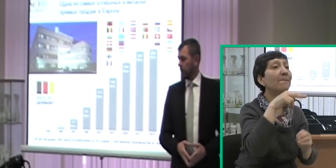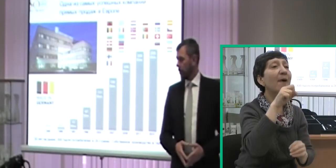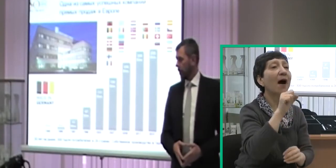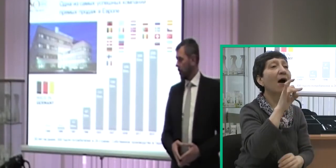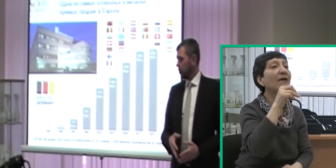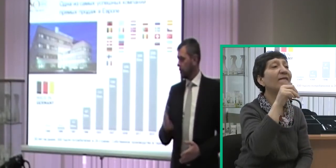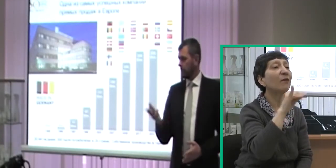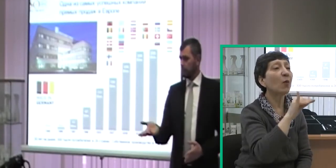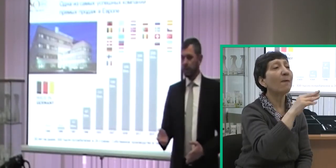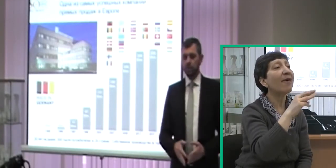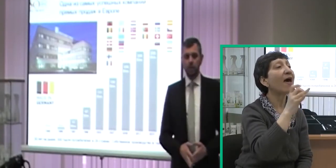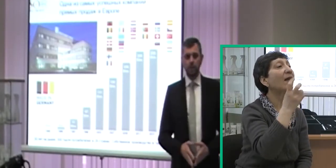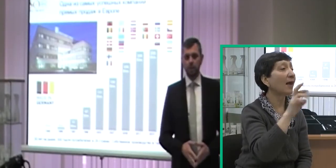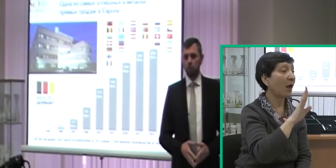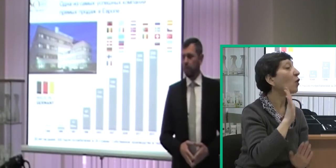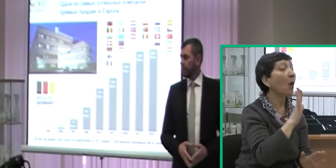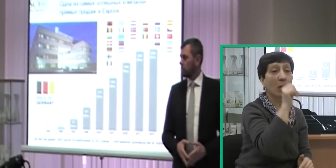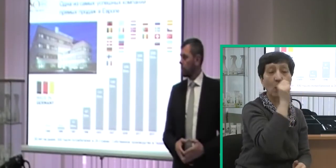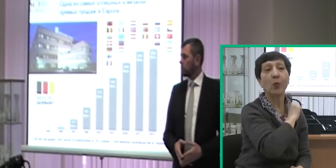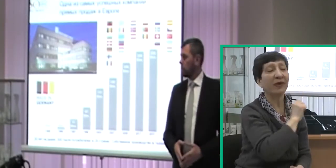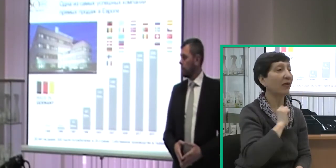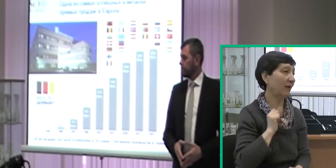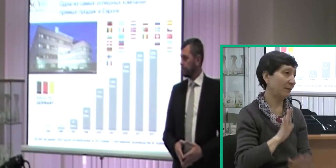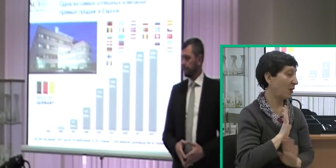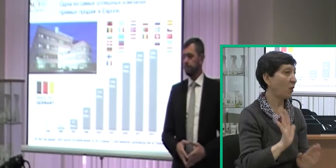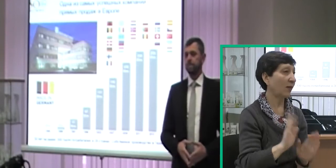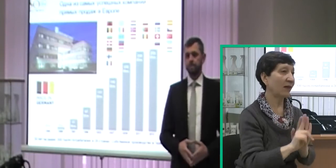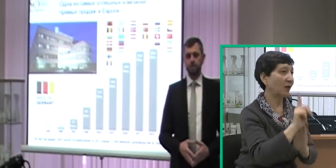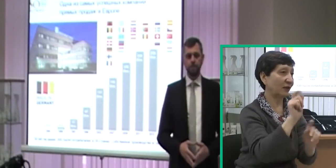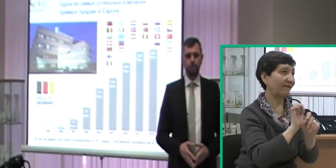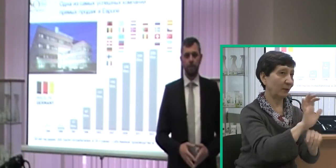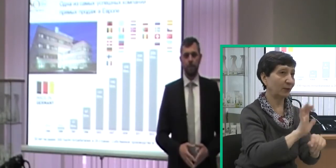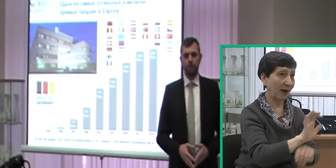как парфюмерная компания. Производила на тот момент только LR Health